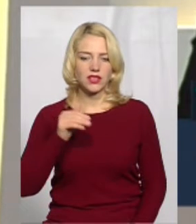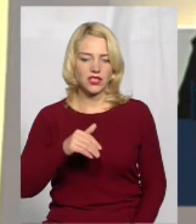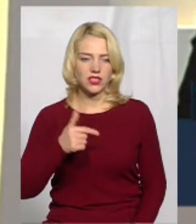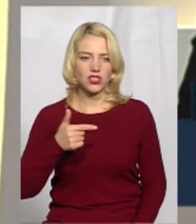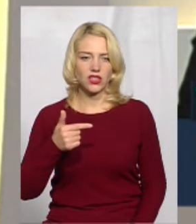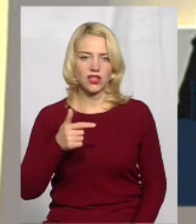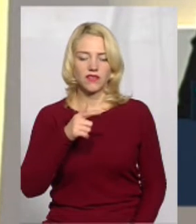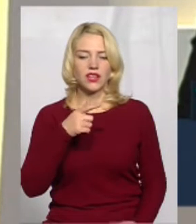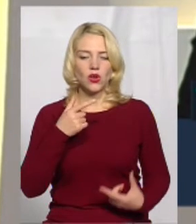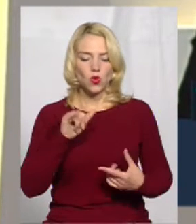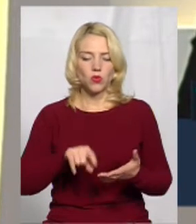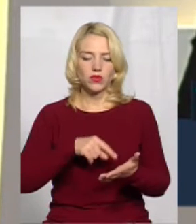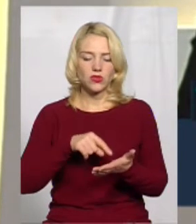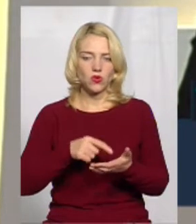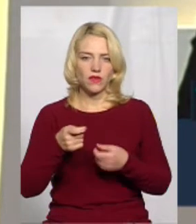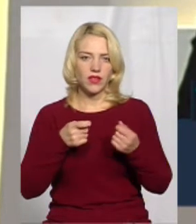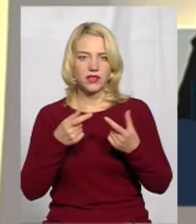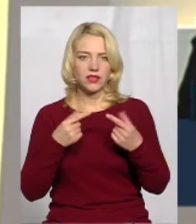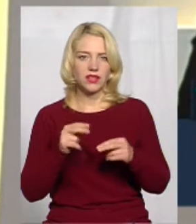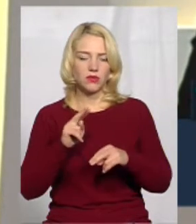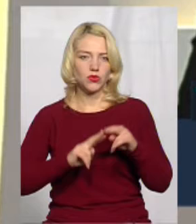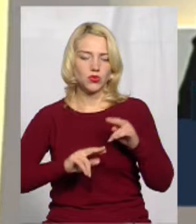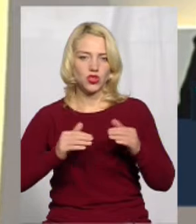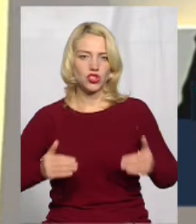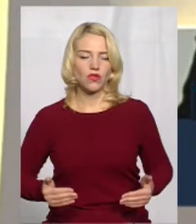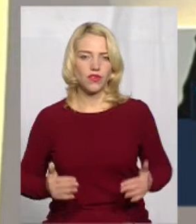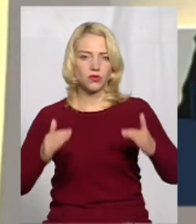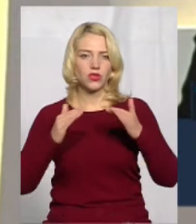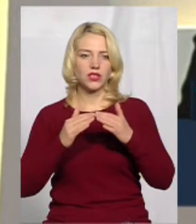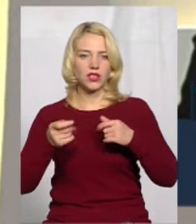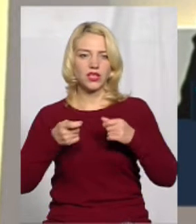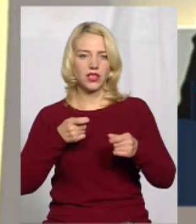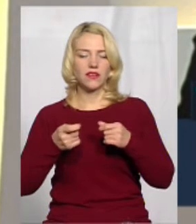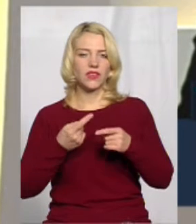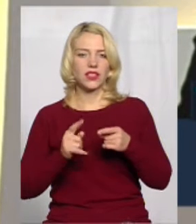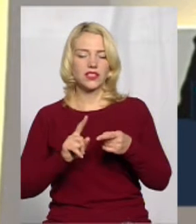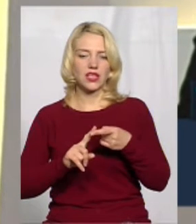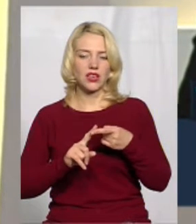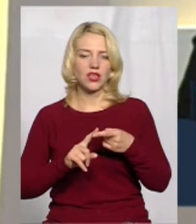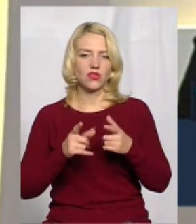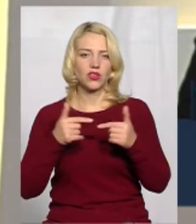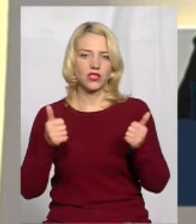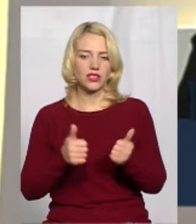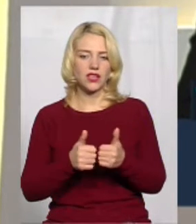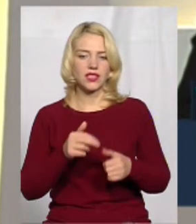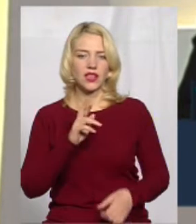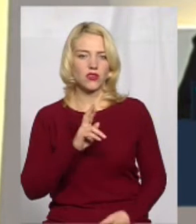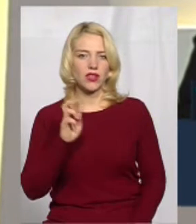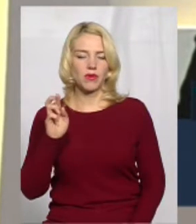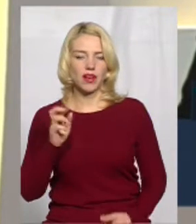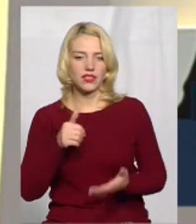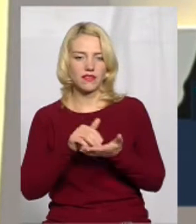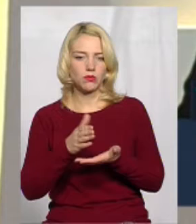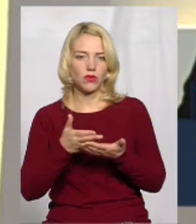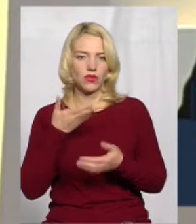влади та будує там житловий будинок. Керівник цієї організації Ярослав Бляхарський відмовився від коментарів.